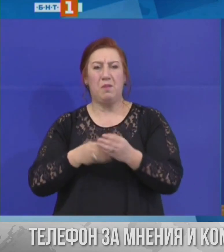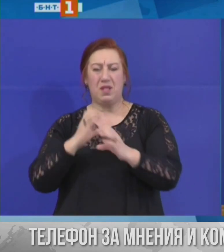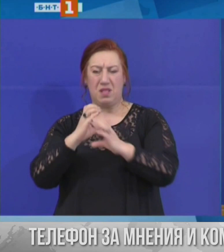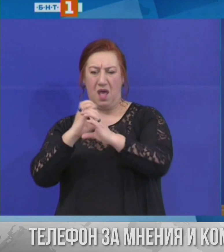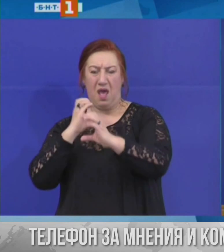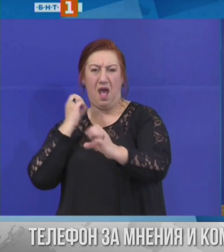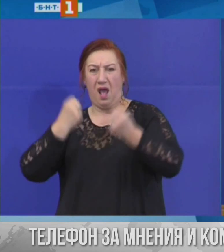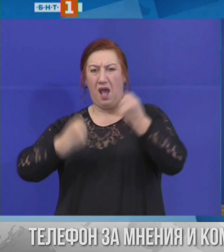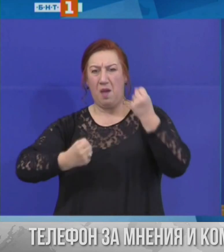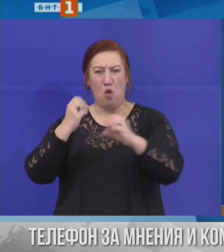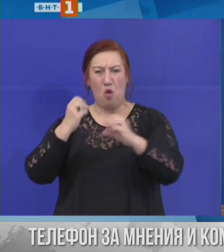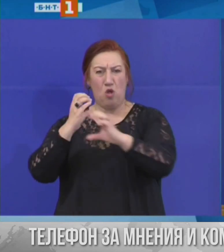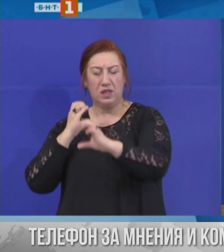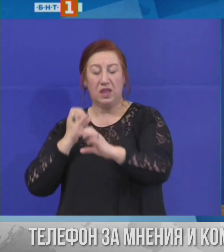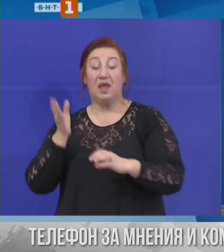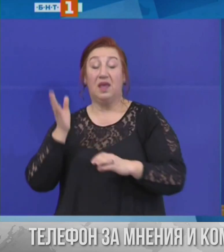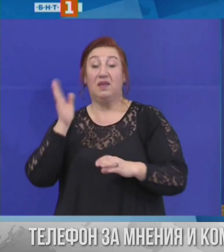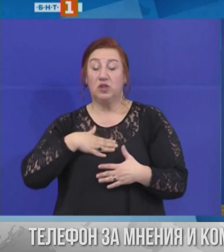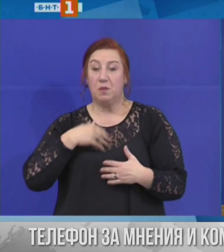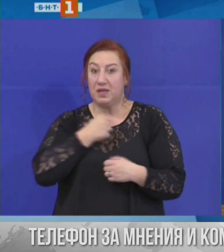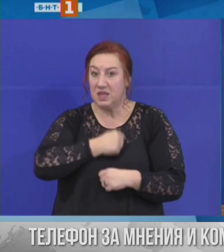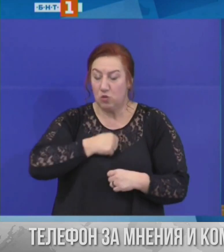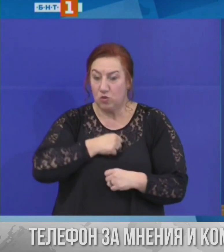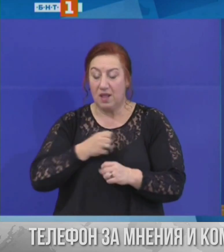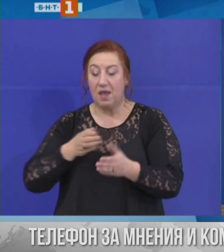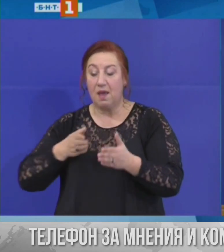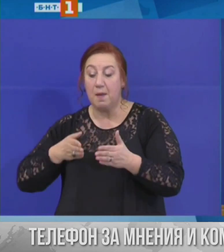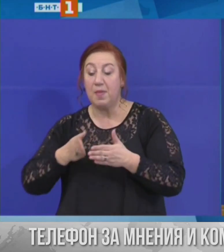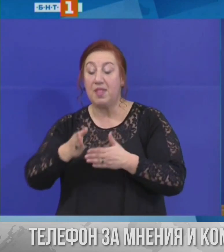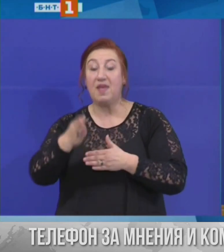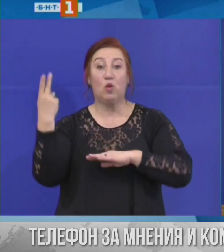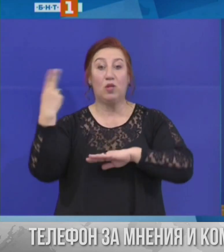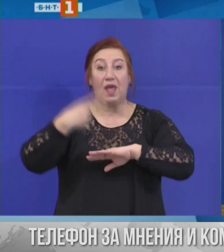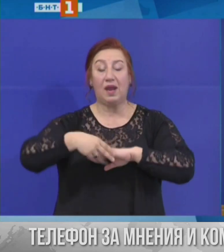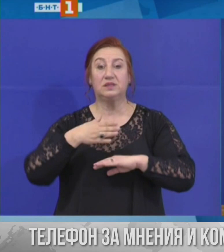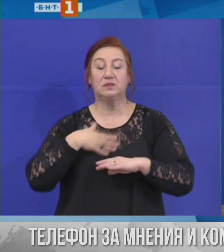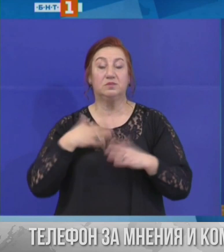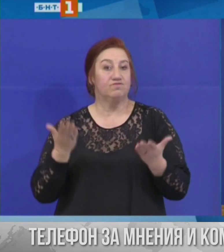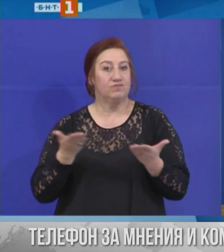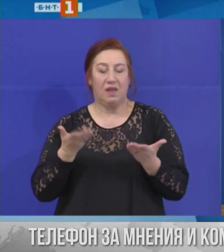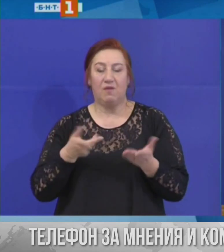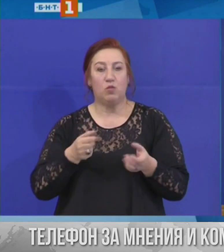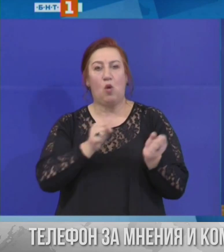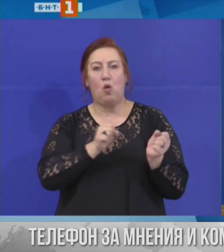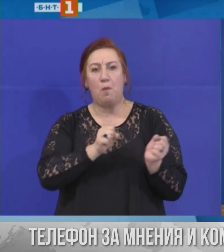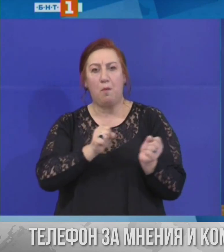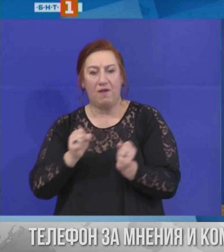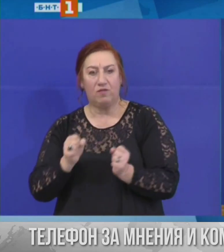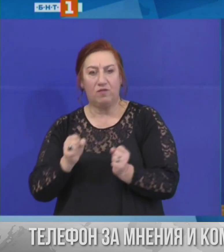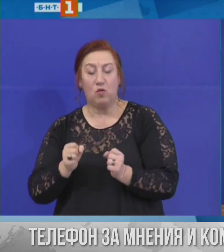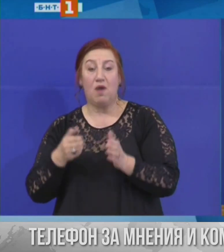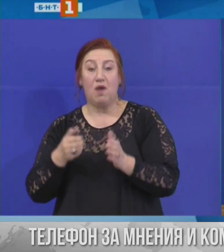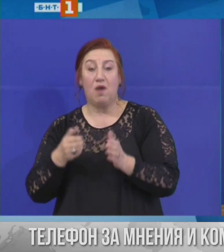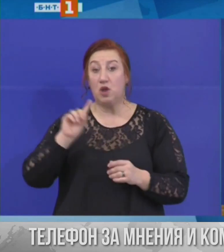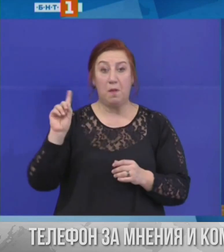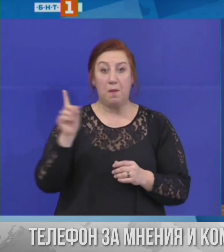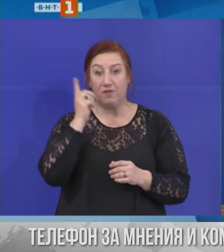Все още обаче има затруднения. Преминаването става бавно. Въпреки, че при първоначалната блокада, около три